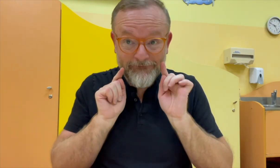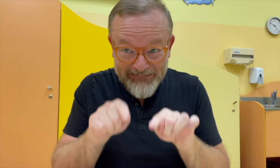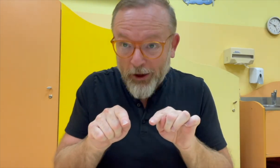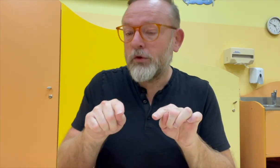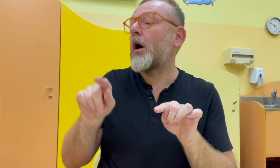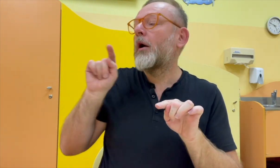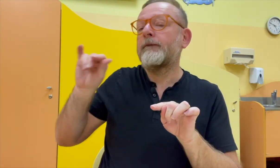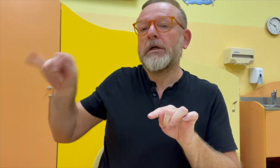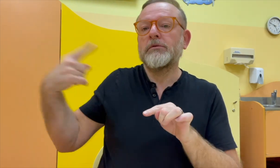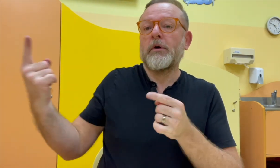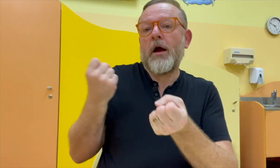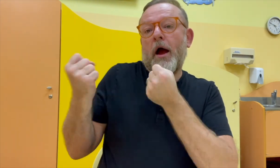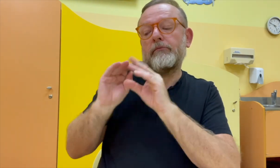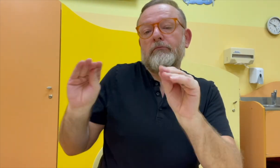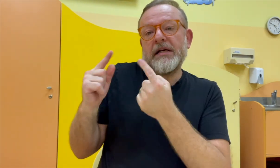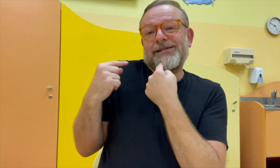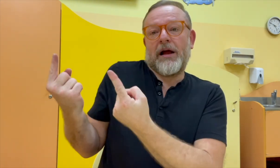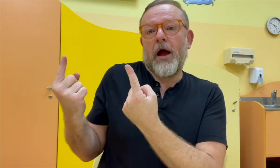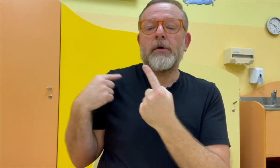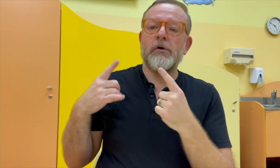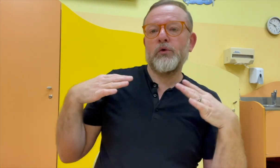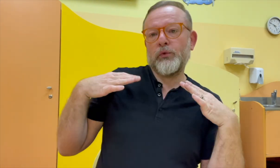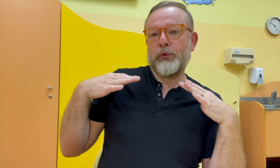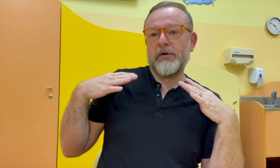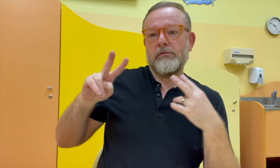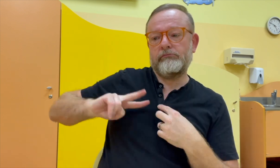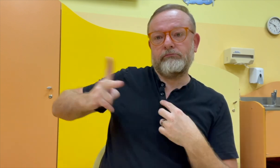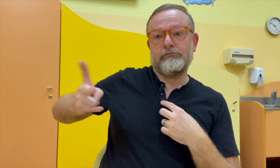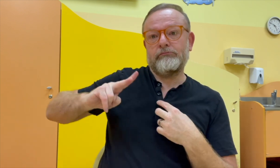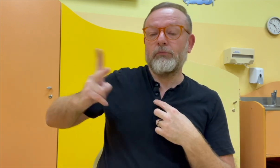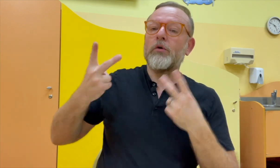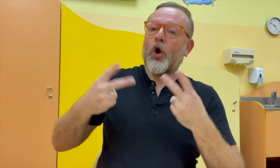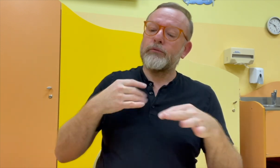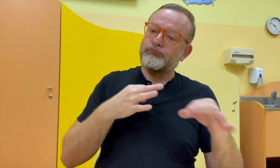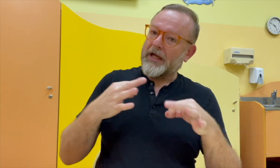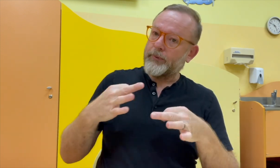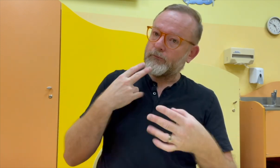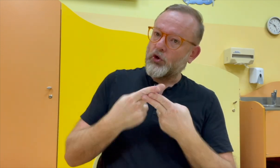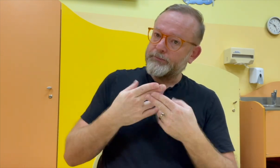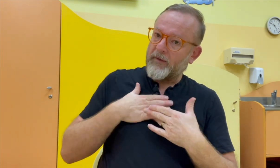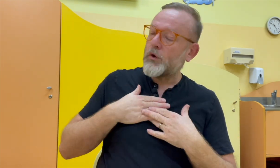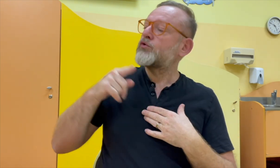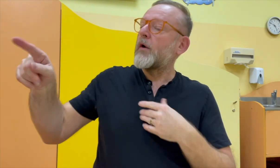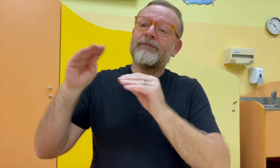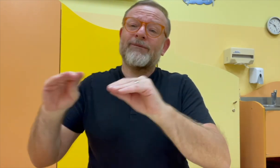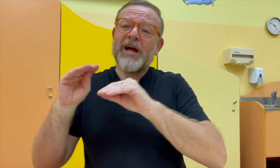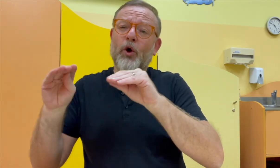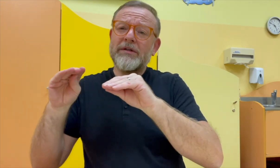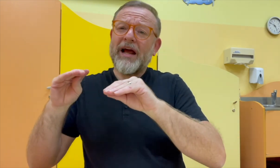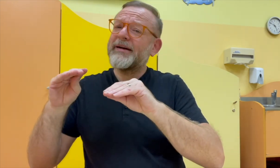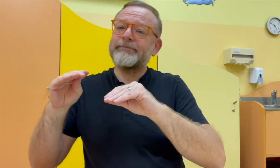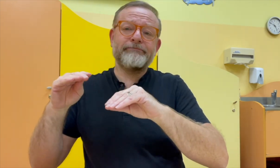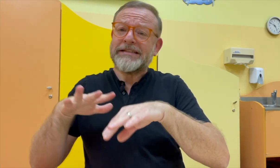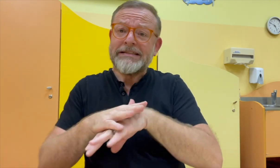a ten daný učitel ji připravuje. Takže jeden učitel připravuje a druhý ji vyučuje. Někdo má